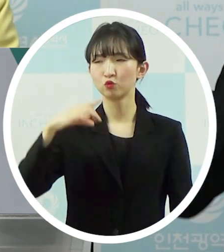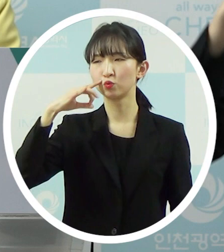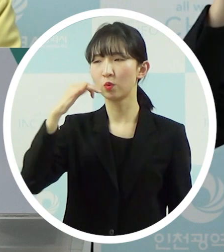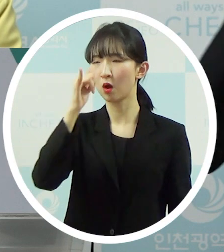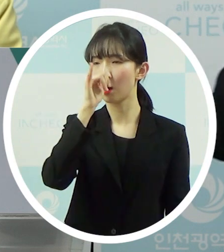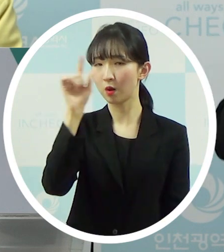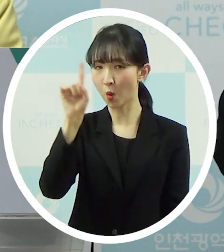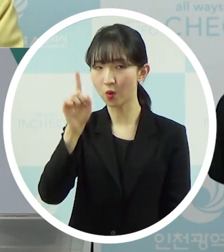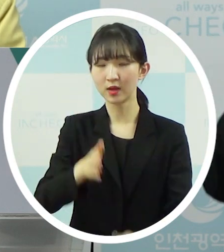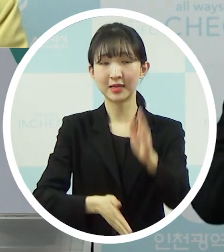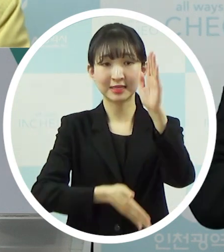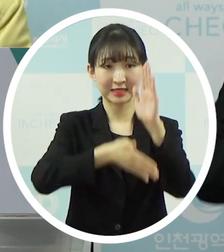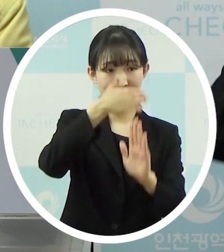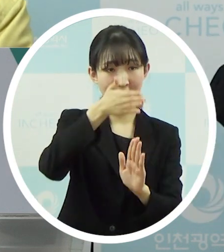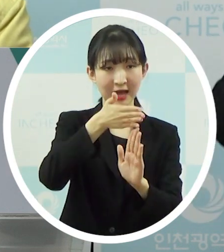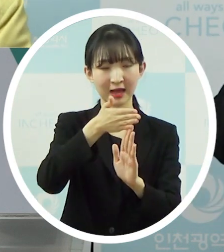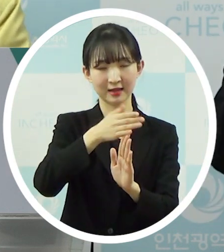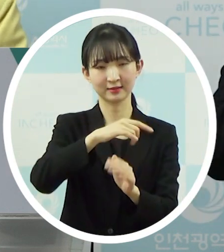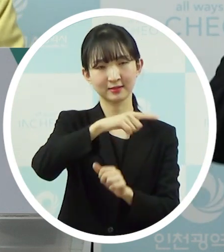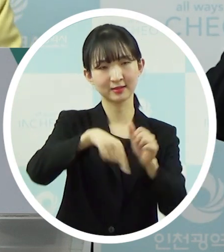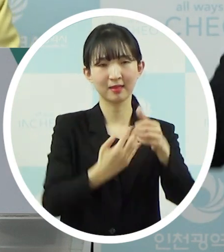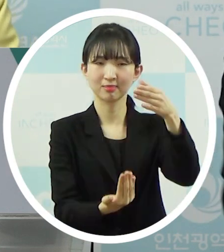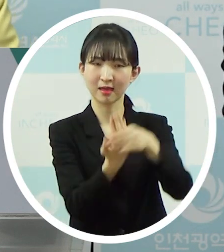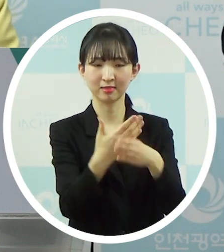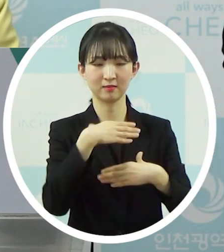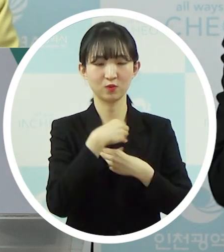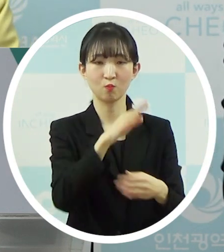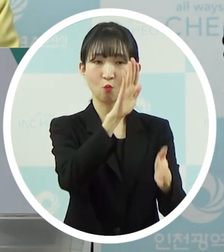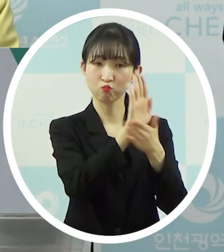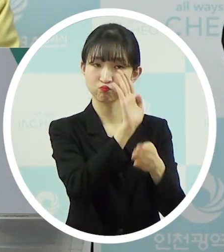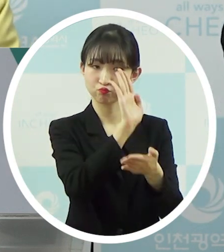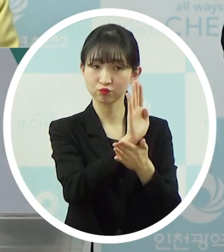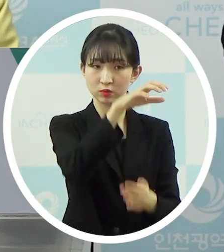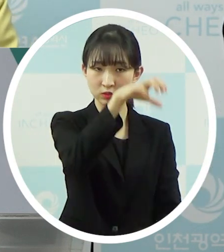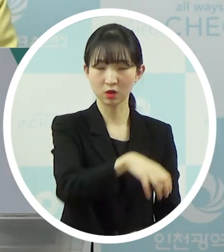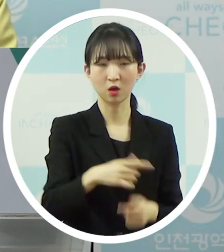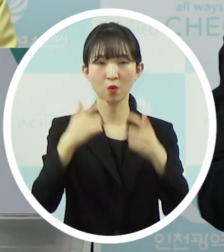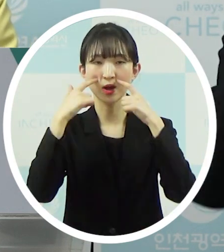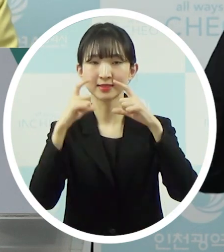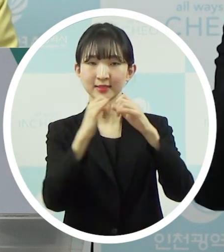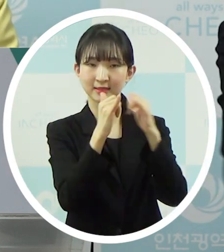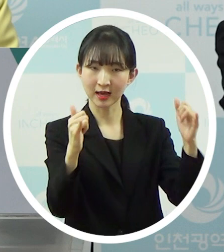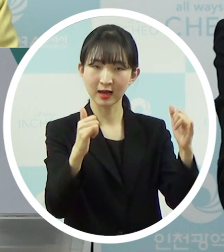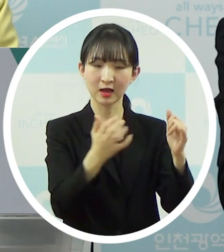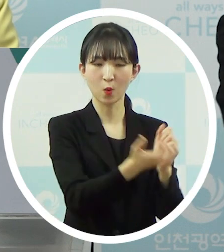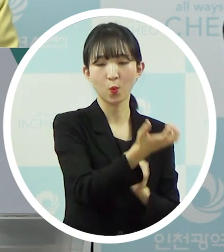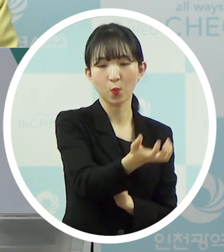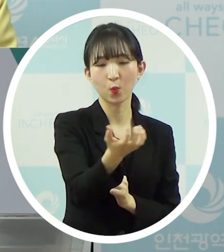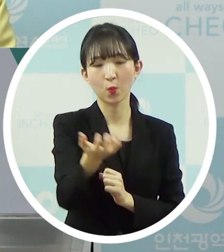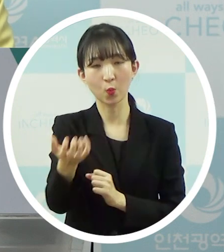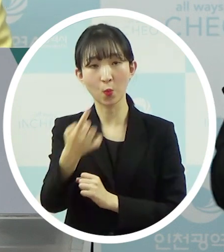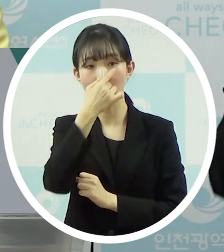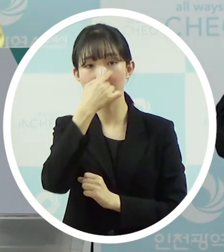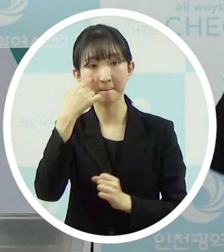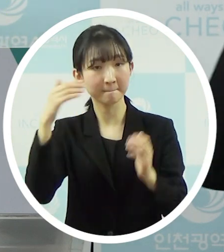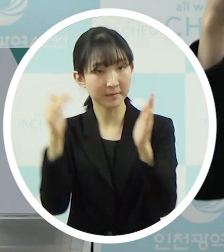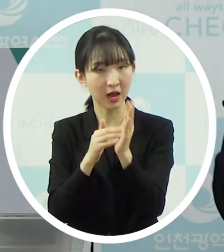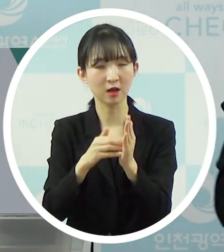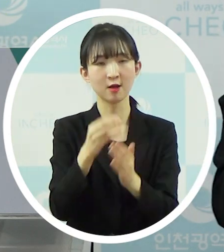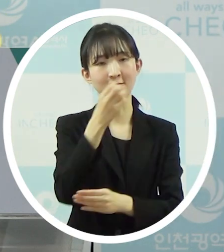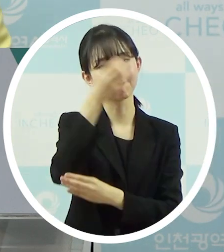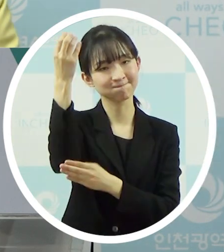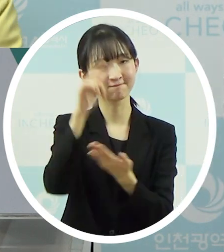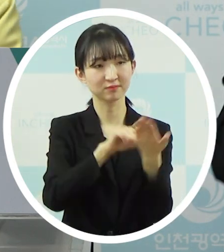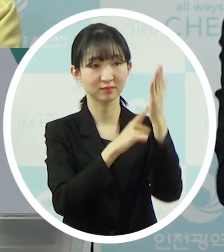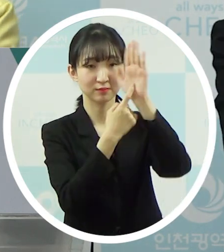시나 시나 재난문 본부에서 확진자가 나오면 확진자 이동 경로를 파악을 해서 언론에서 공개를